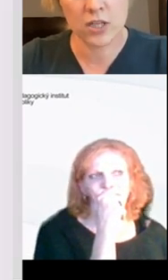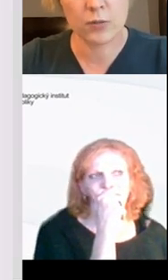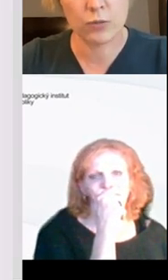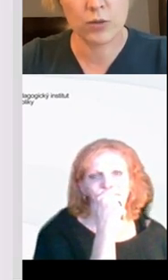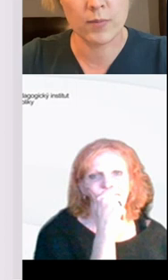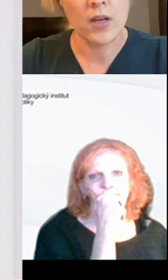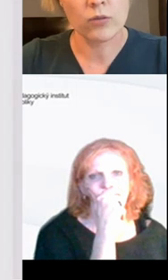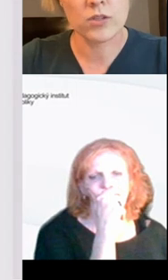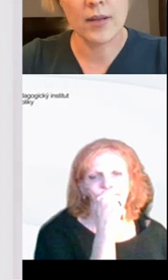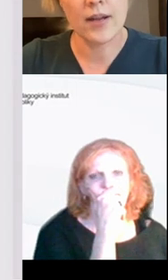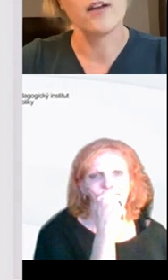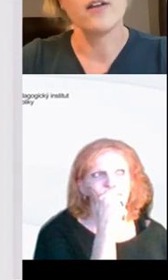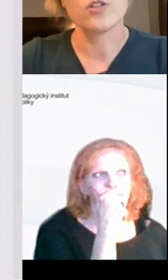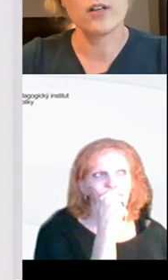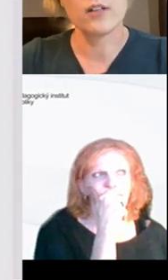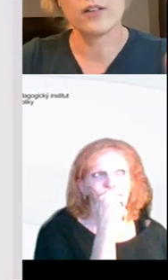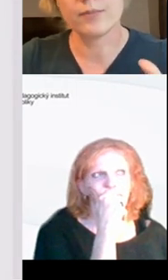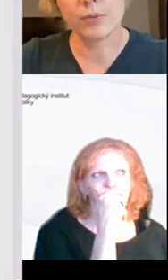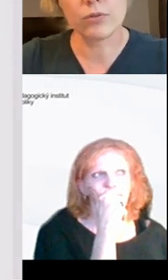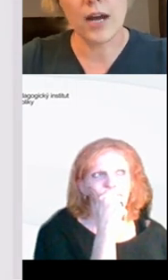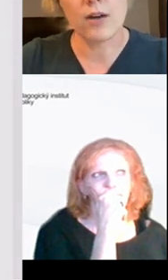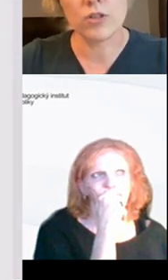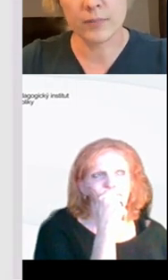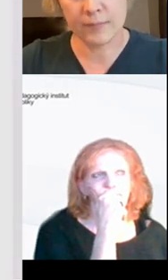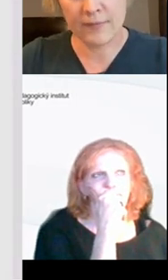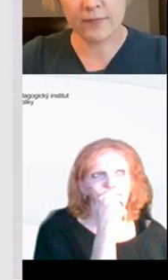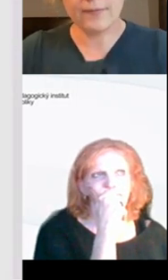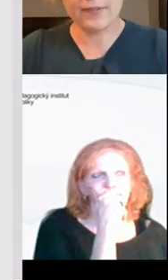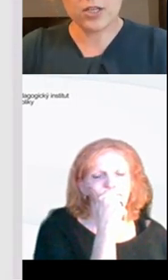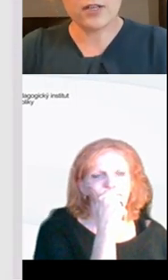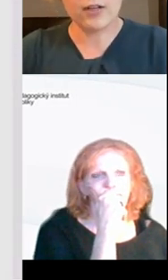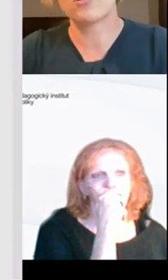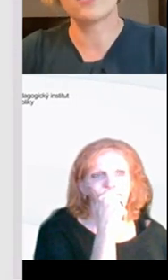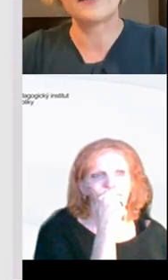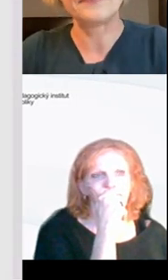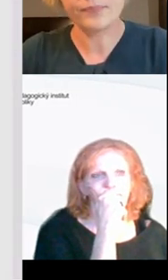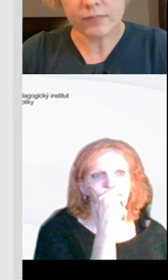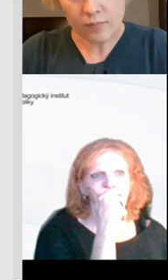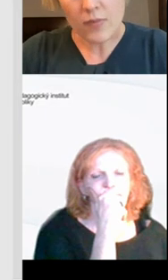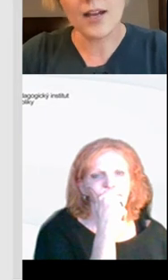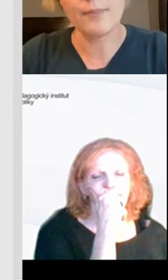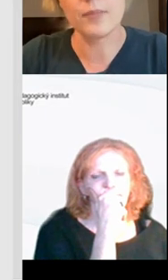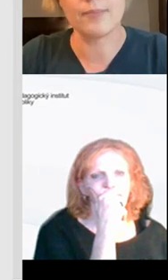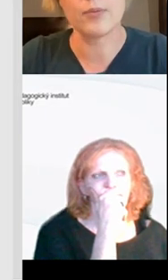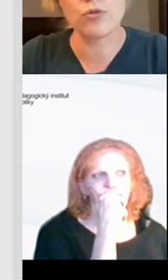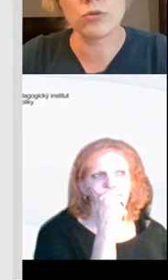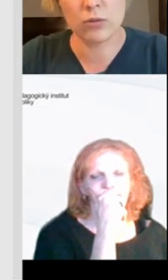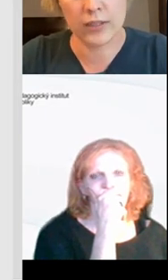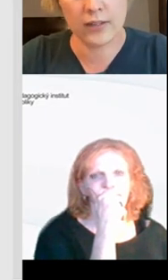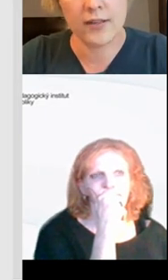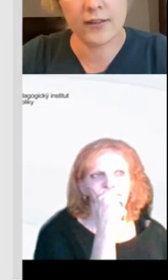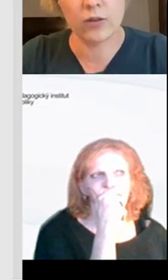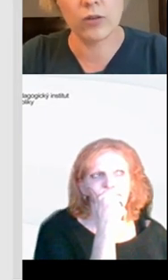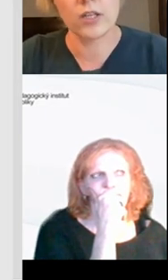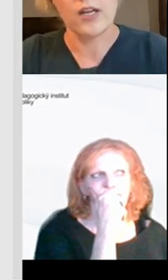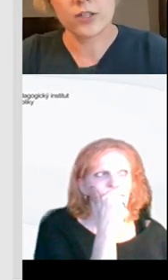takzvaným malotřídním způsobem. To znamená, že pokud já učím, mám ve třídě dva ročníky a pomůžu